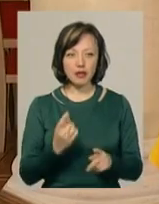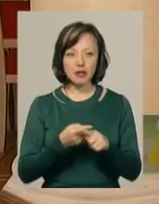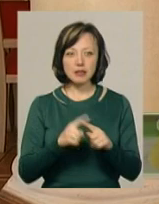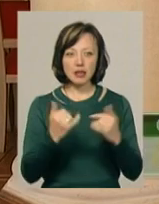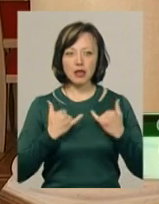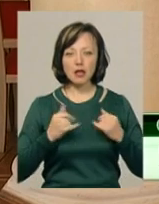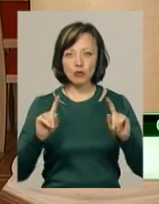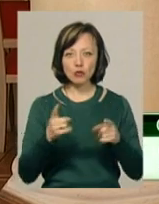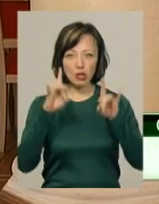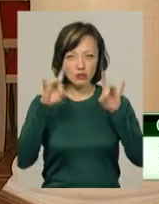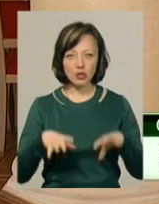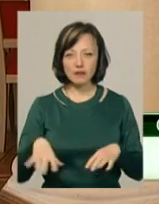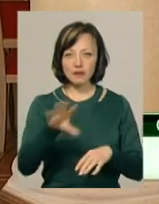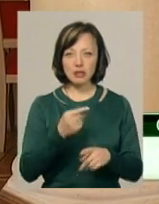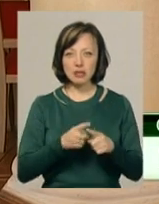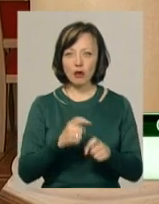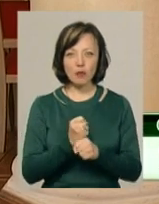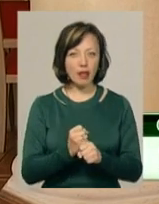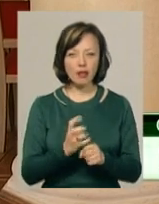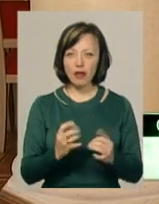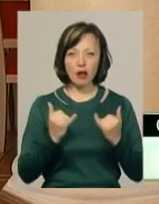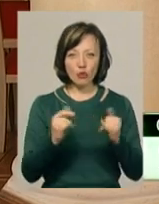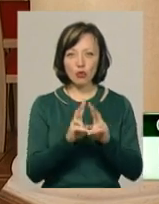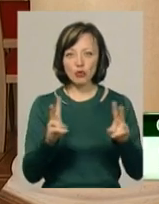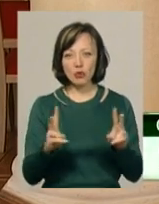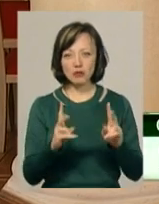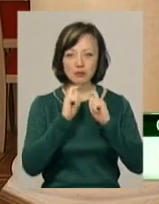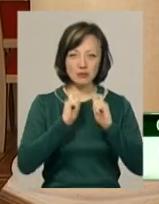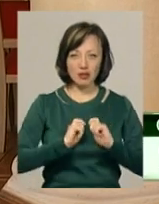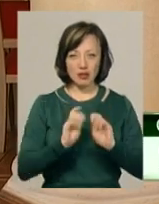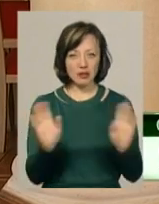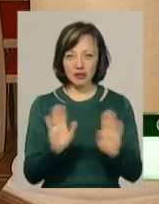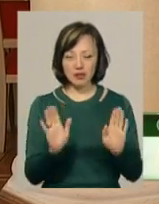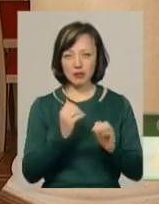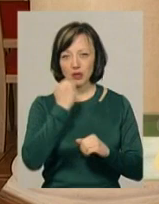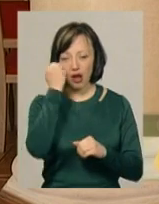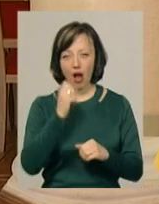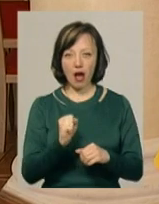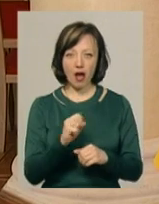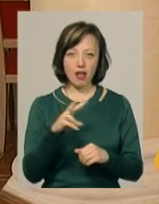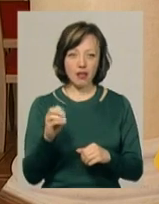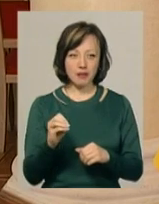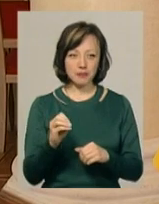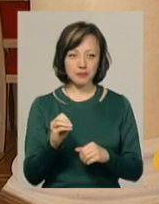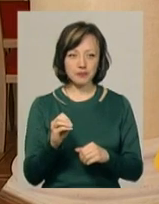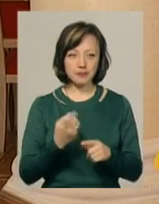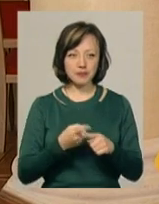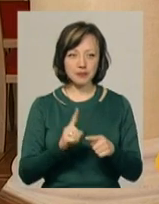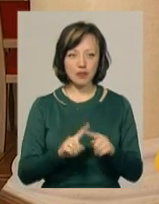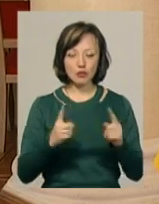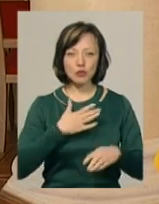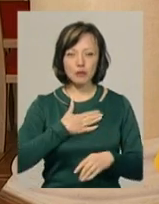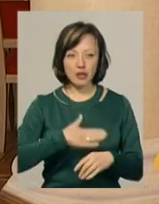несподіванка, так як ми це все робили не для того, щоб нас тось відмітив, навіть подякував, але це дуже